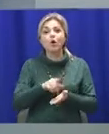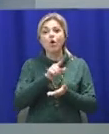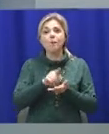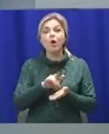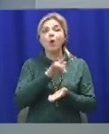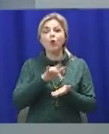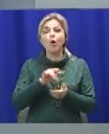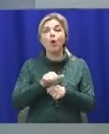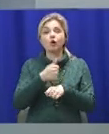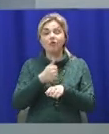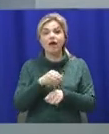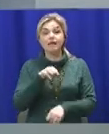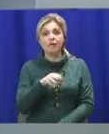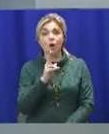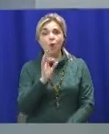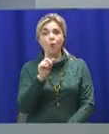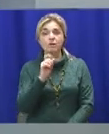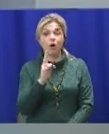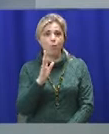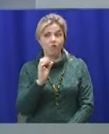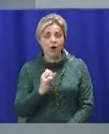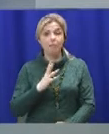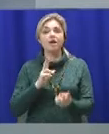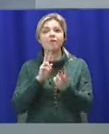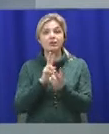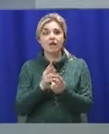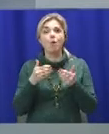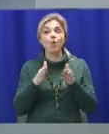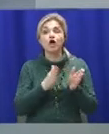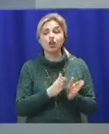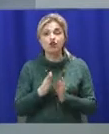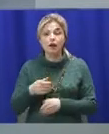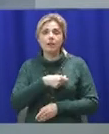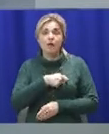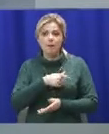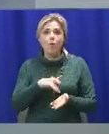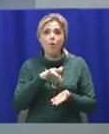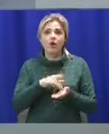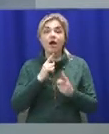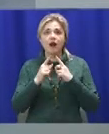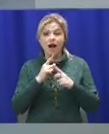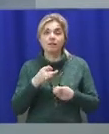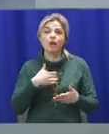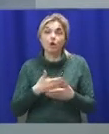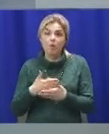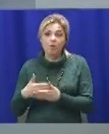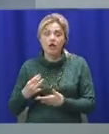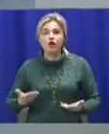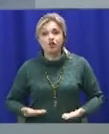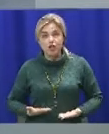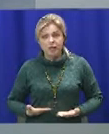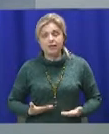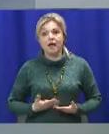голови Тетяна Казакова. Зустріч тривала у відкритому режимі. Депутати міської ради, громадські діячі та жителі